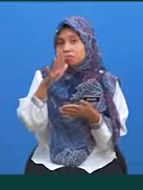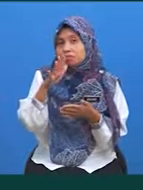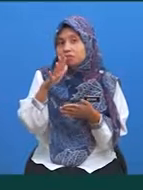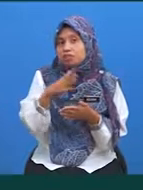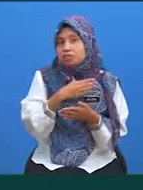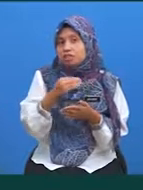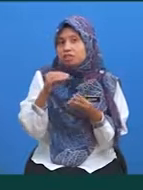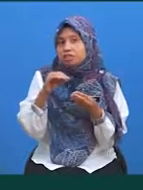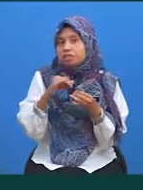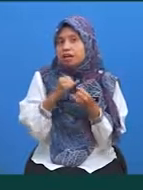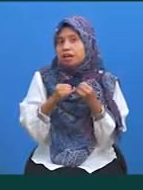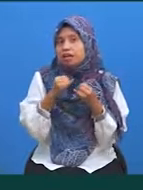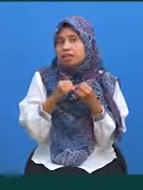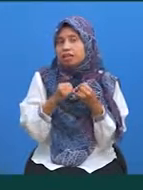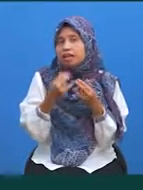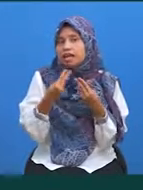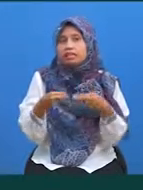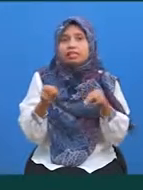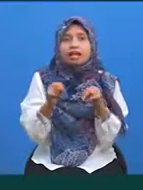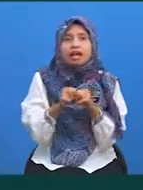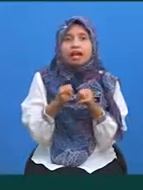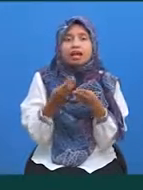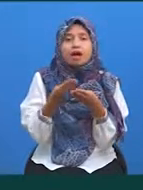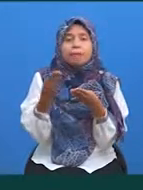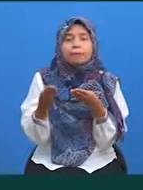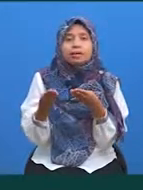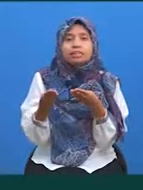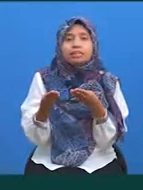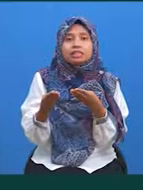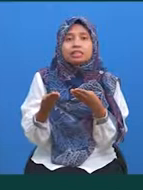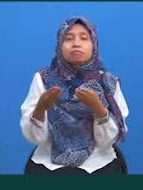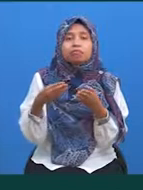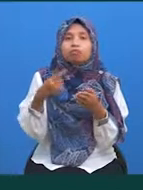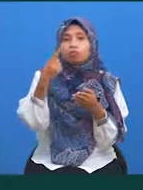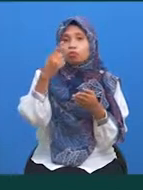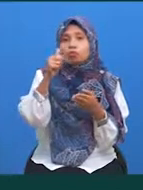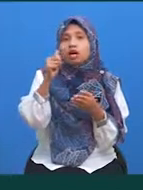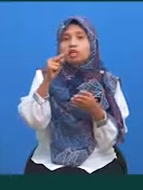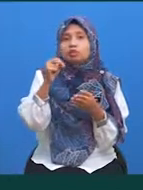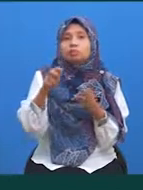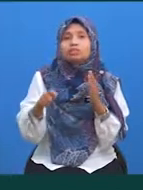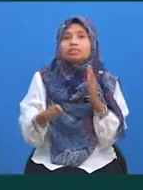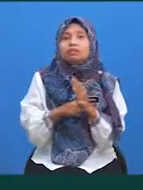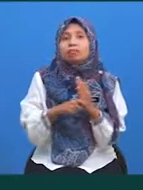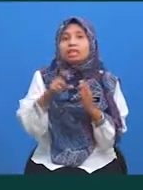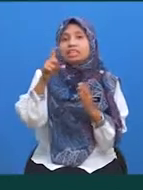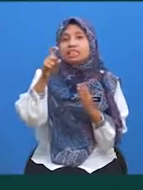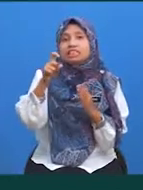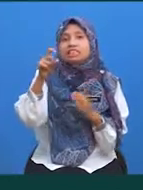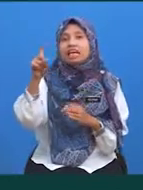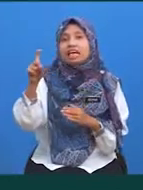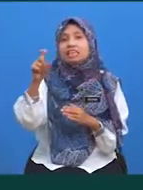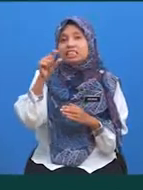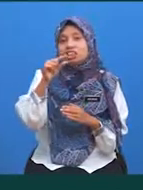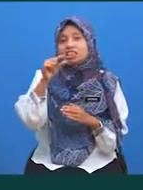yang terakhir nilai bagi anu K jika kamiran anu KX tambah GX terhadap